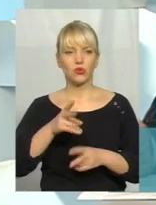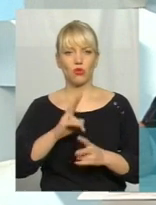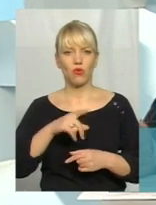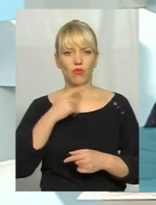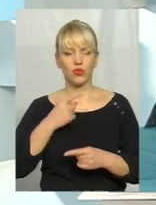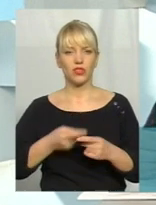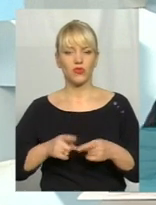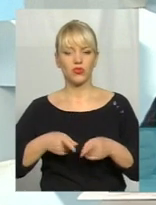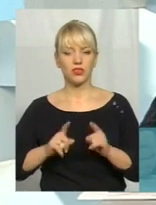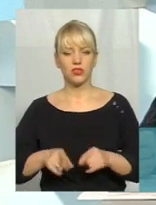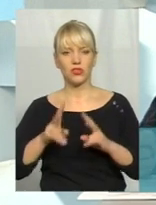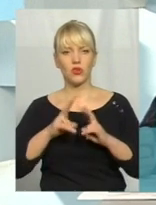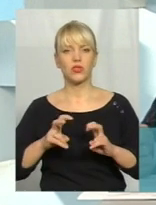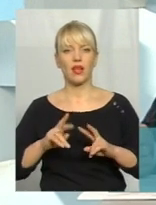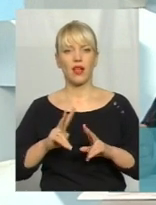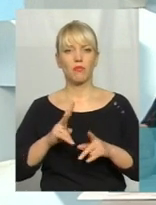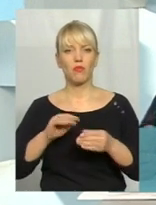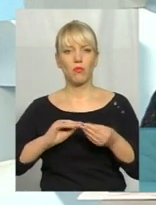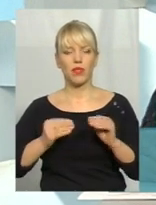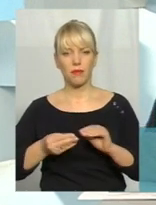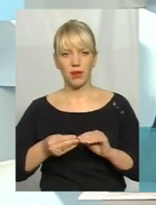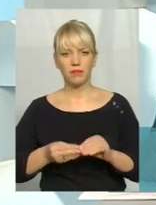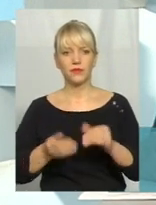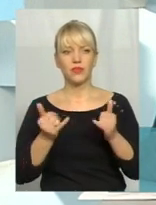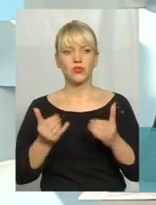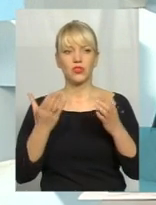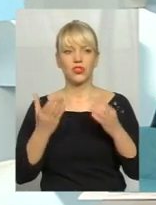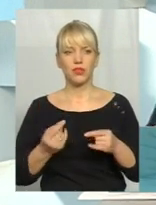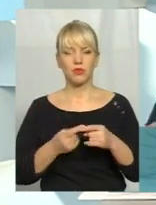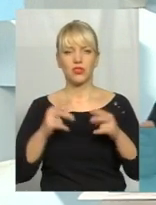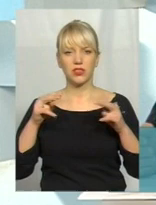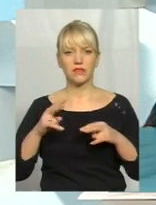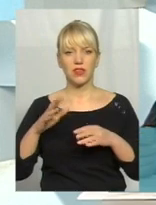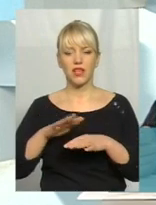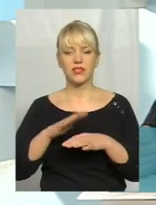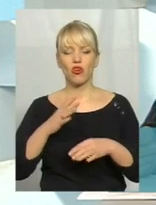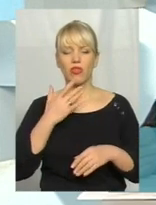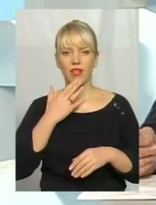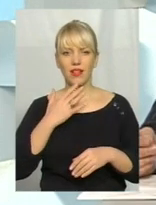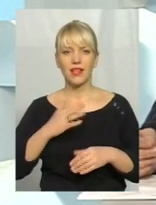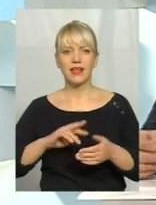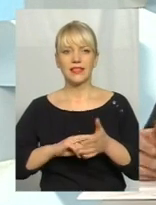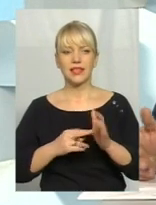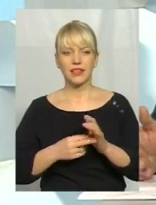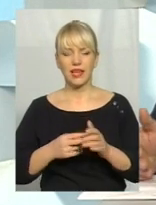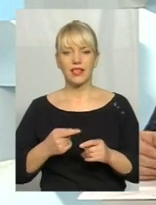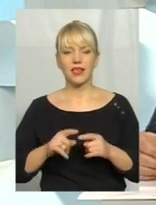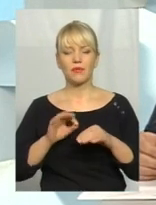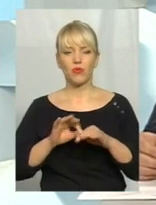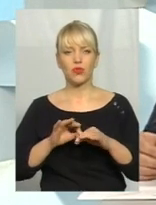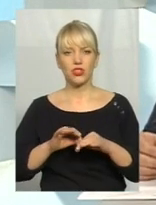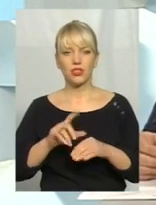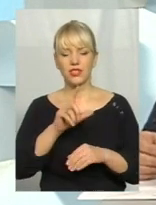і воно дійсно розглядалося як проблема. На сьогоднішній і про це свідчить національна стратегія поводження з відходами, яка прийнята в державі,